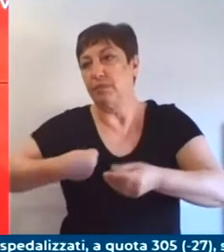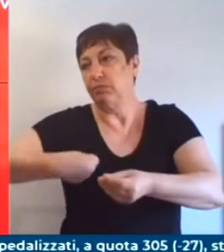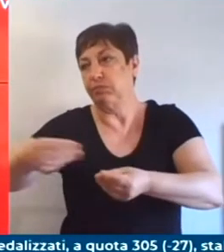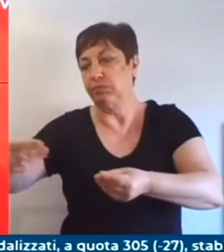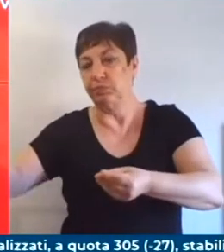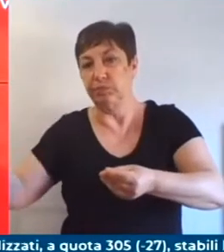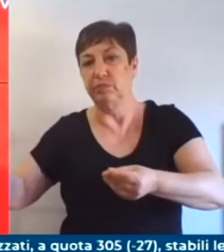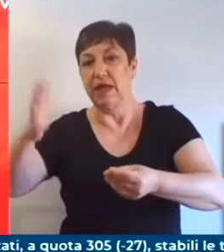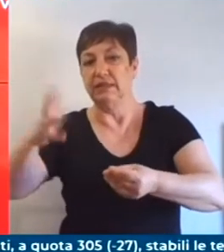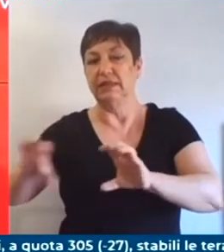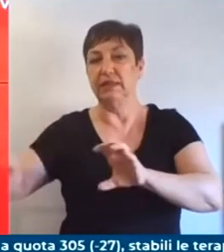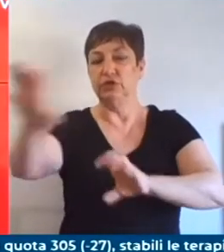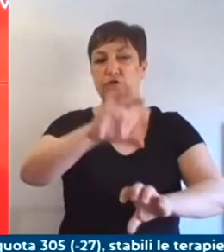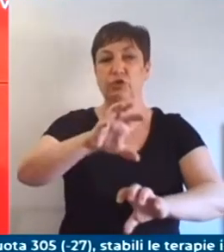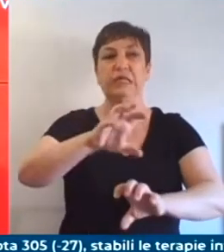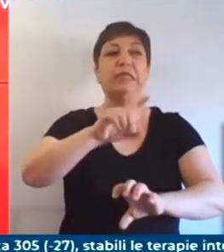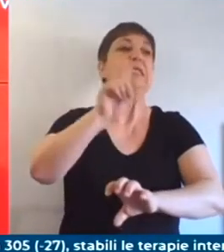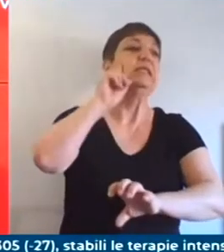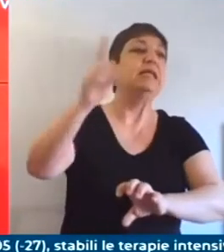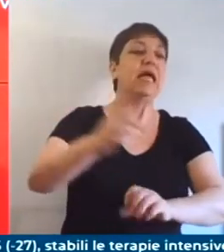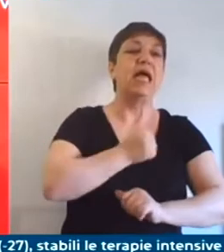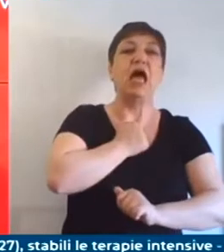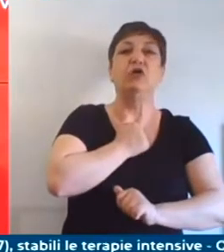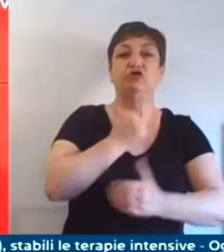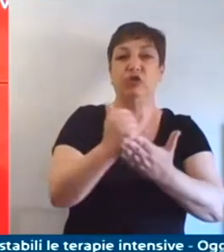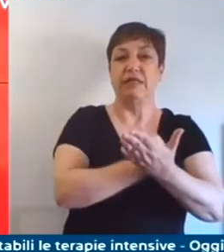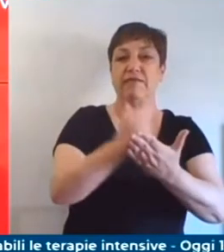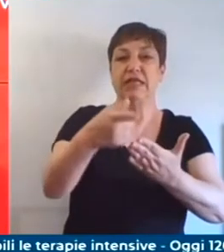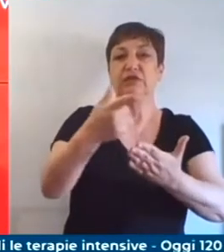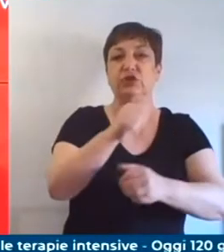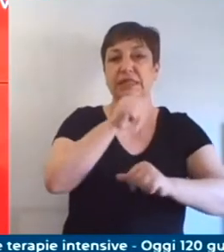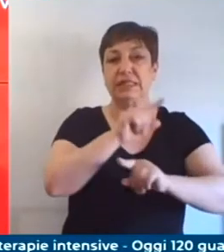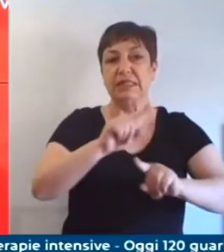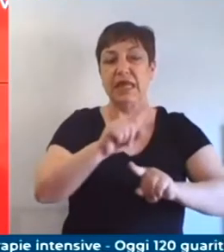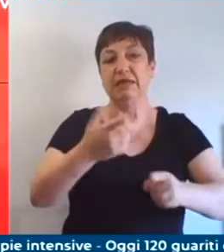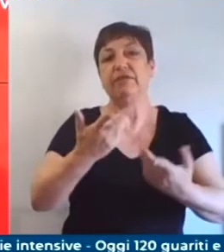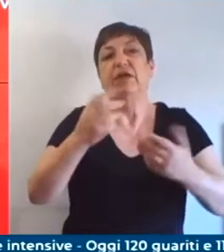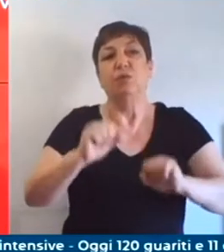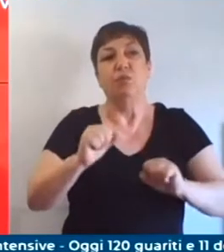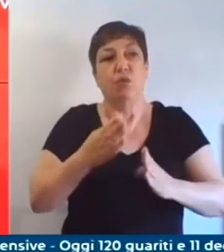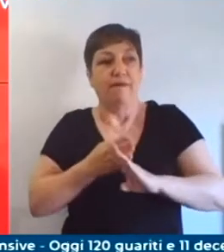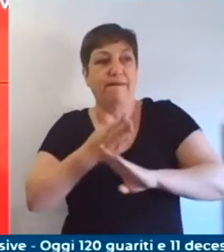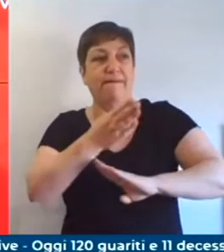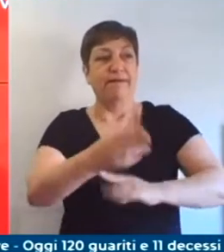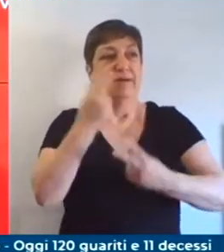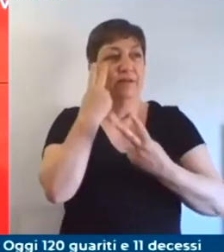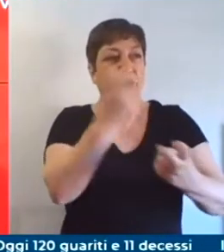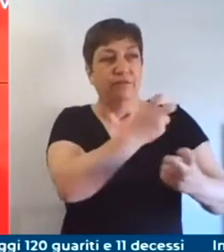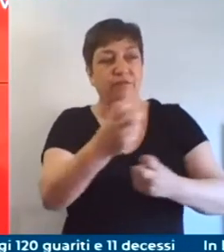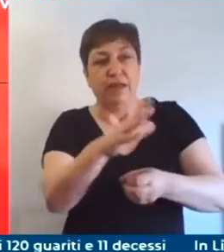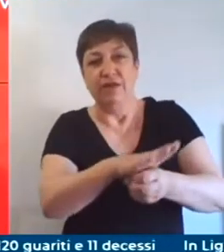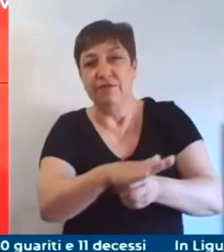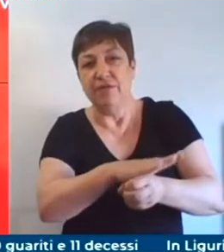regionale ci si potrà recare a trovare i parenti purché vivano nel comune al confine